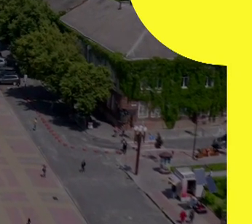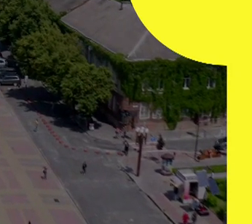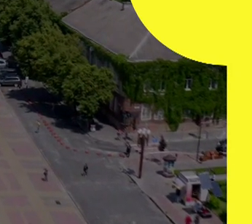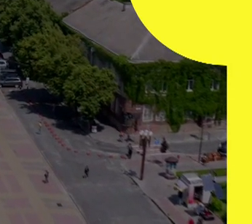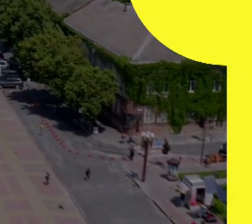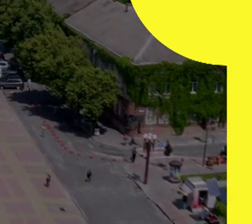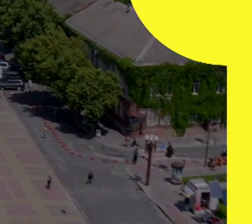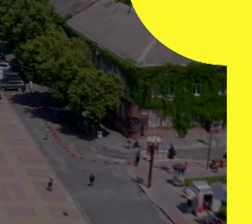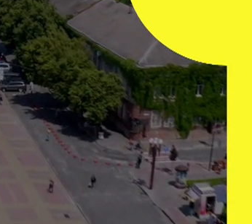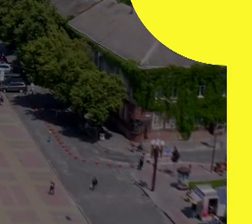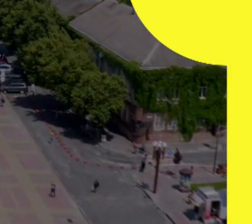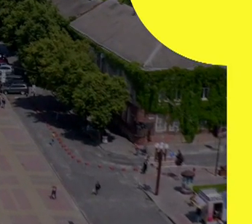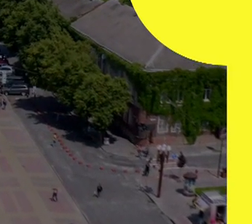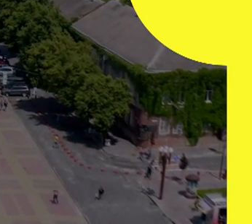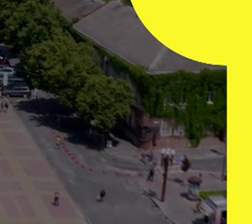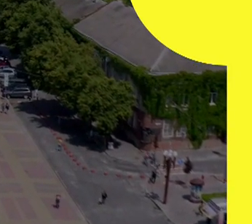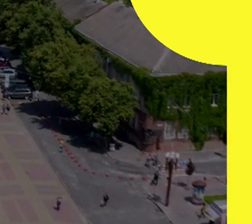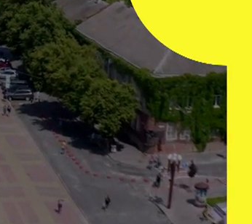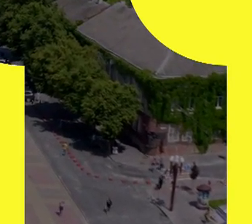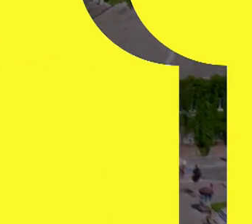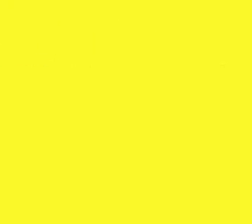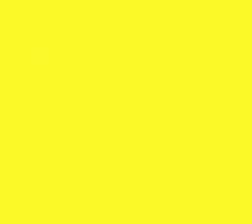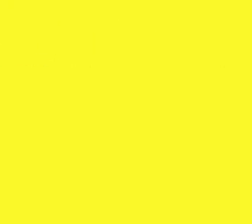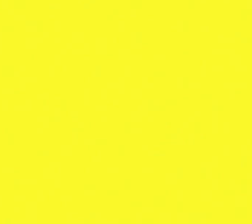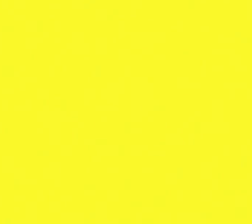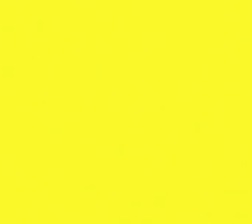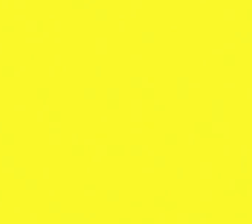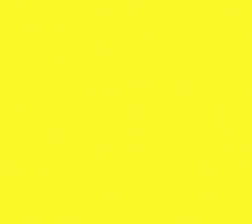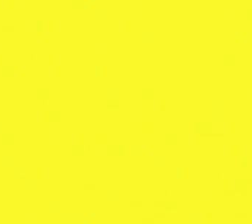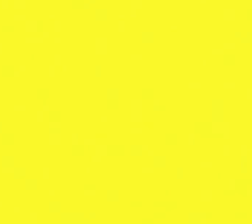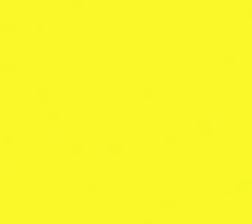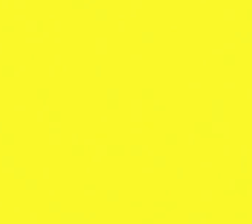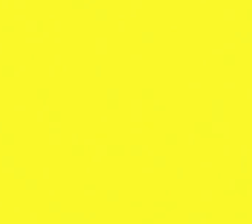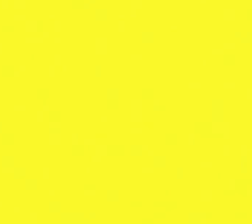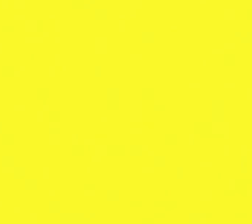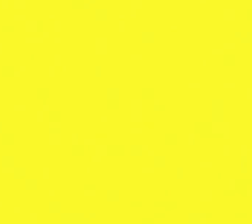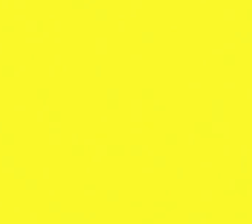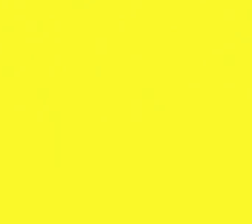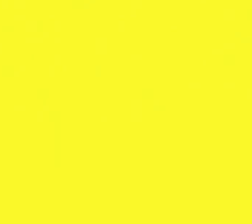Субтитрувальниця Шор